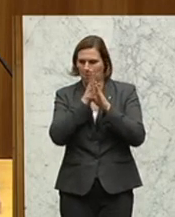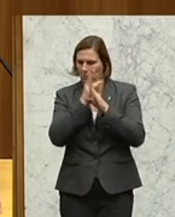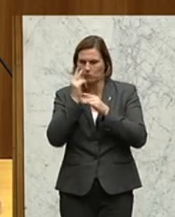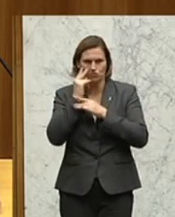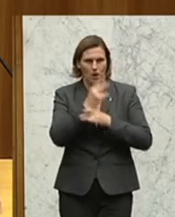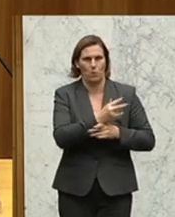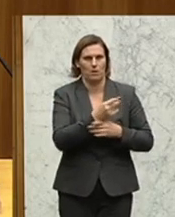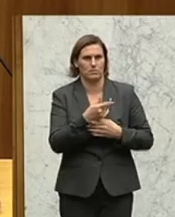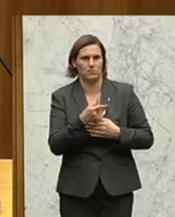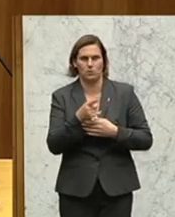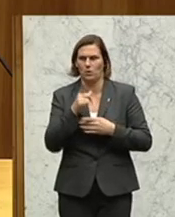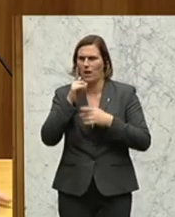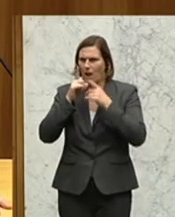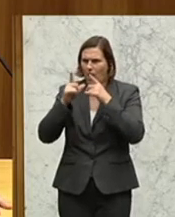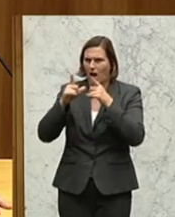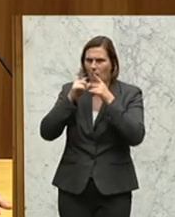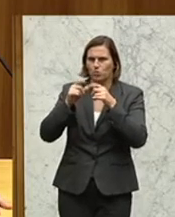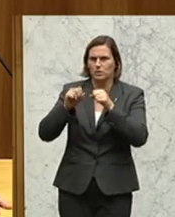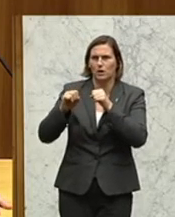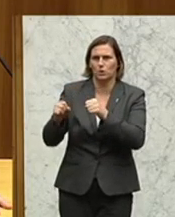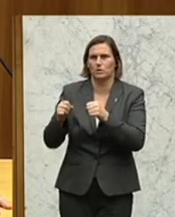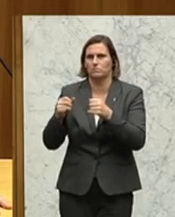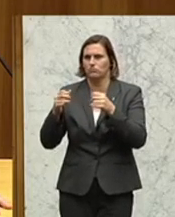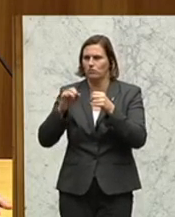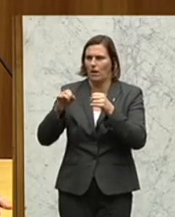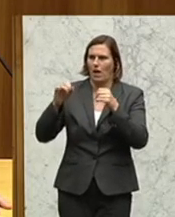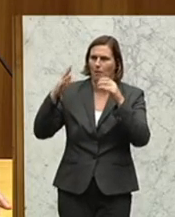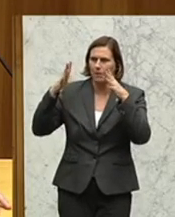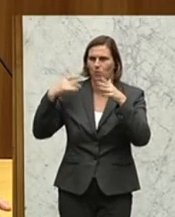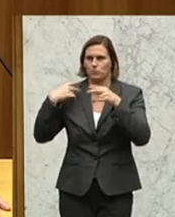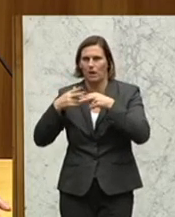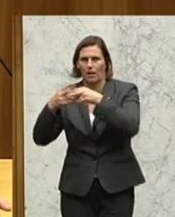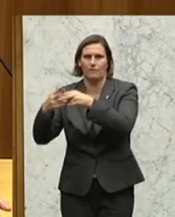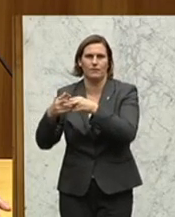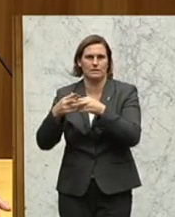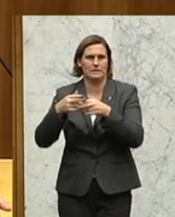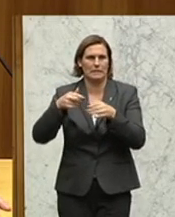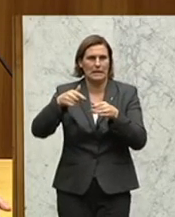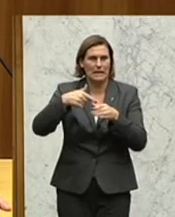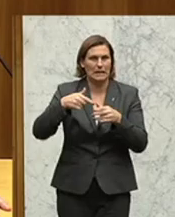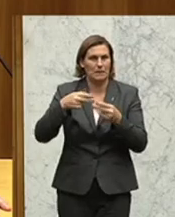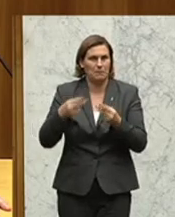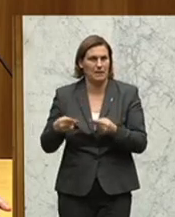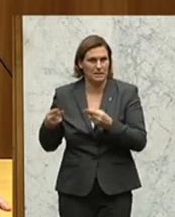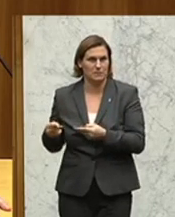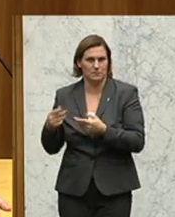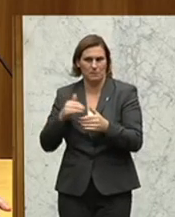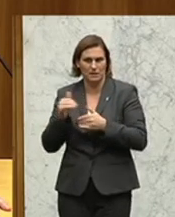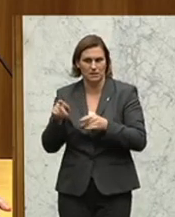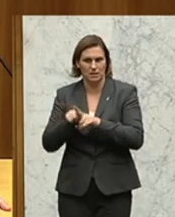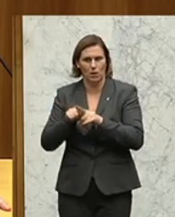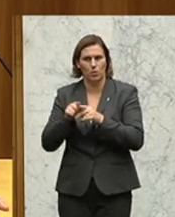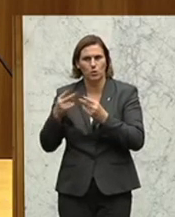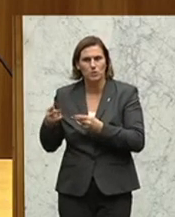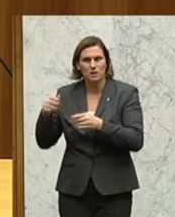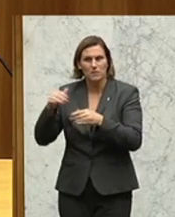wo es laut ist und dort, wo man möglicherweise den schnellen Applaus bekommt, da können Innenminister und Justizminister sich gar nicht genug im Weg stehen mit